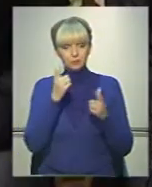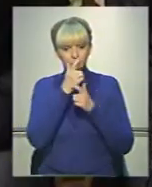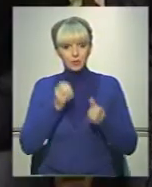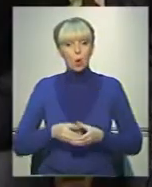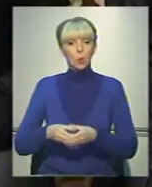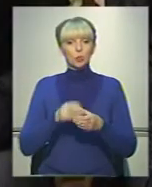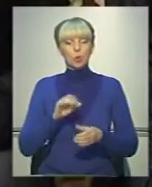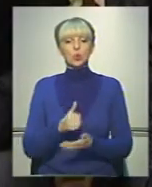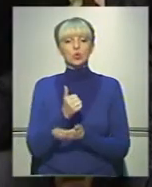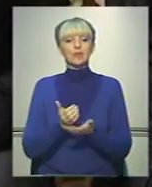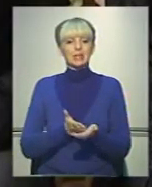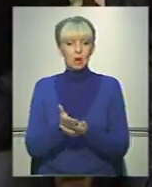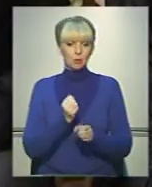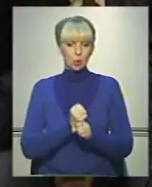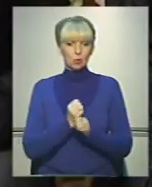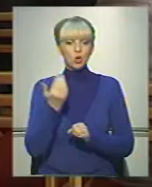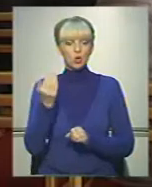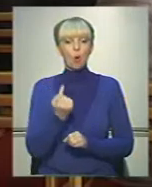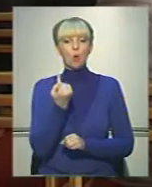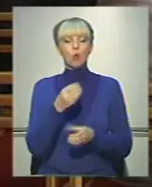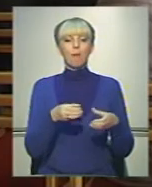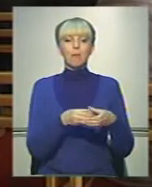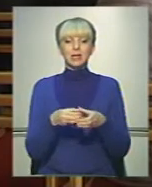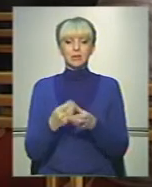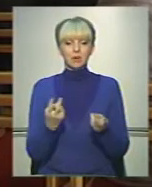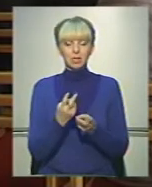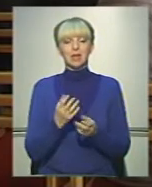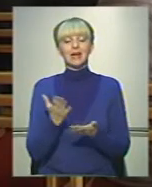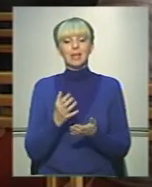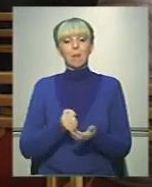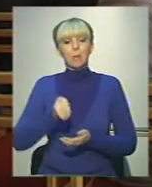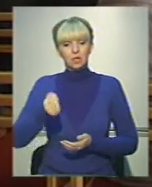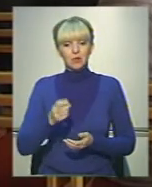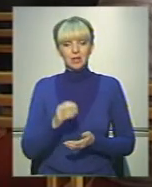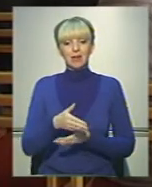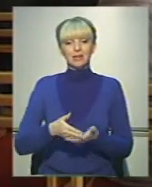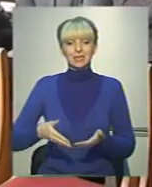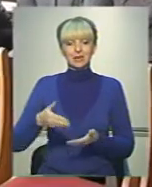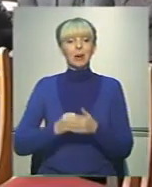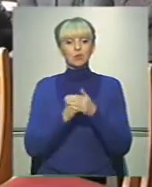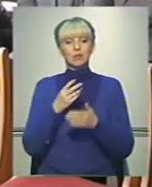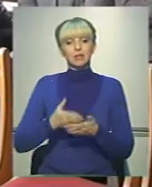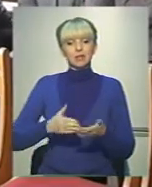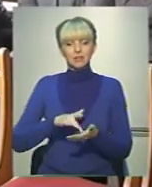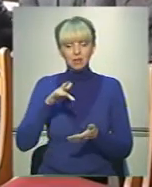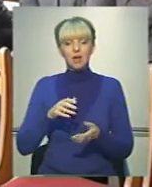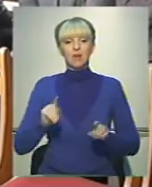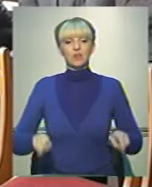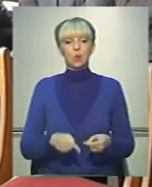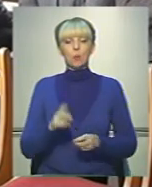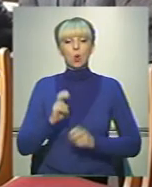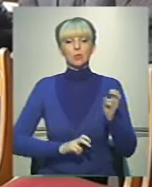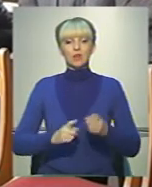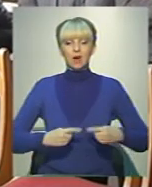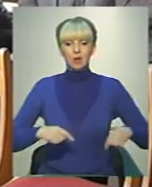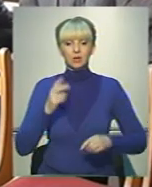колектив про основні напрямки роботи його однопартійців, які базуватимуться на децентралізації та відновленні промислової галузі в